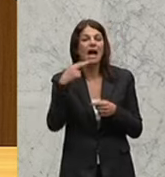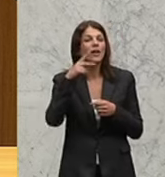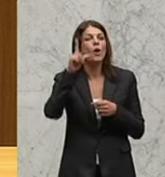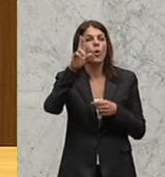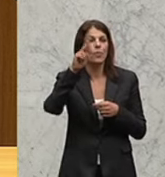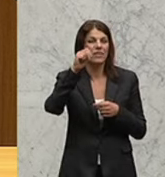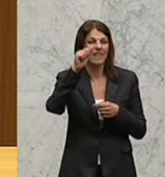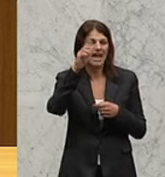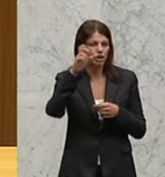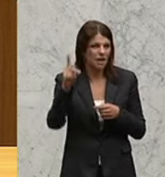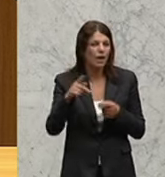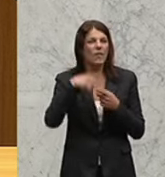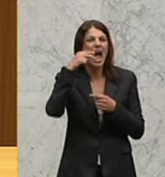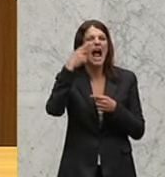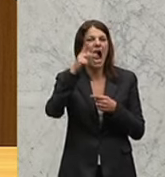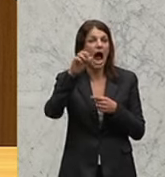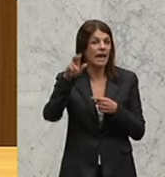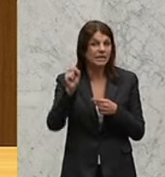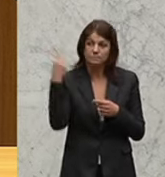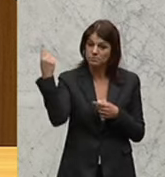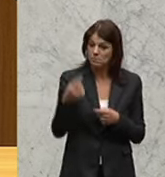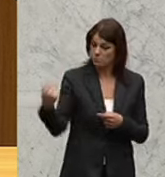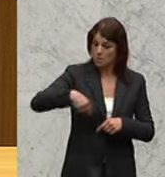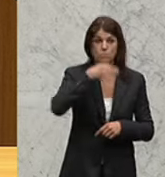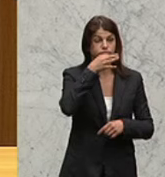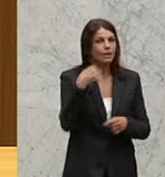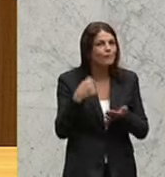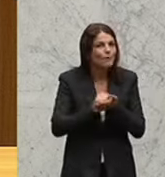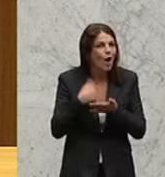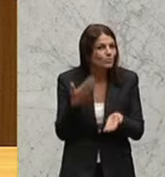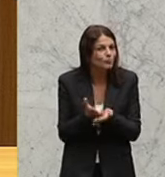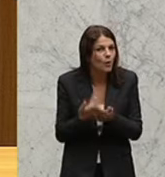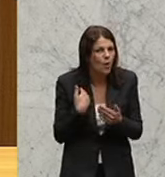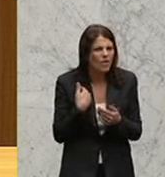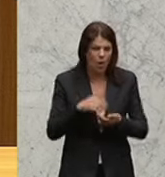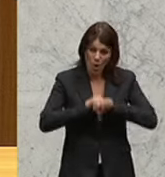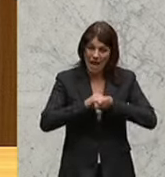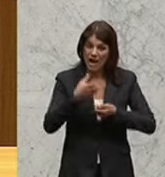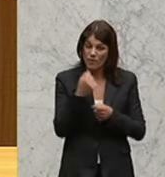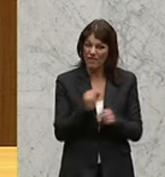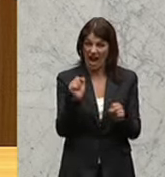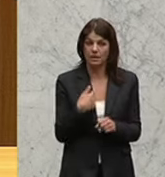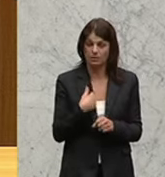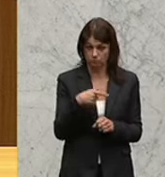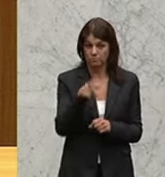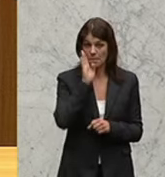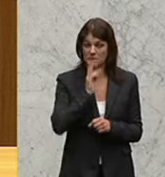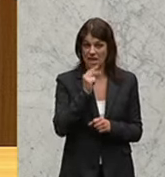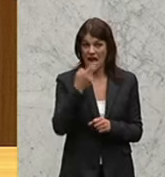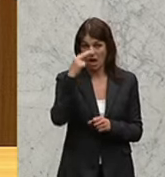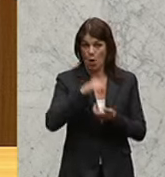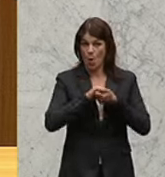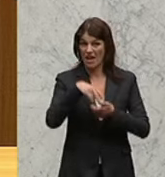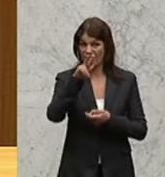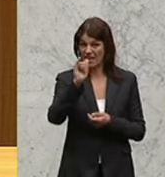Ottmar Karas zu hören und geschätzte Kollegen von den Freiheiten. Freiheitlichen, wenn Sie ganz konsequent sind, dann wird der Kollege Wilimsky hier auch